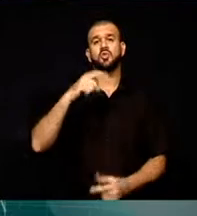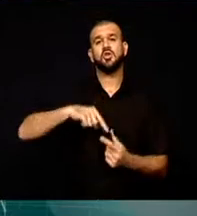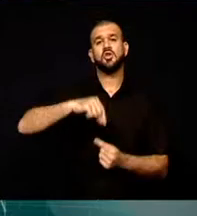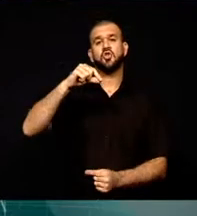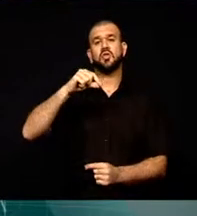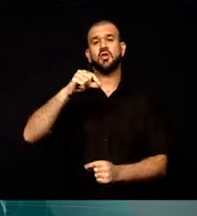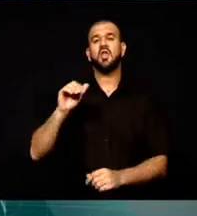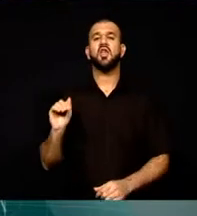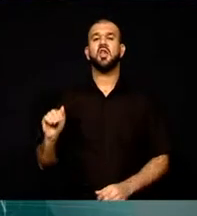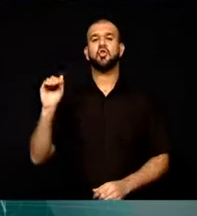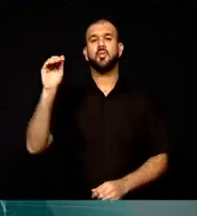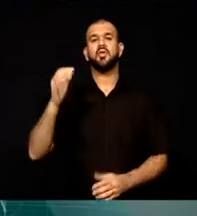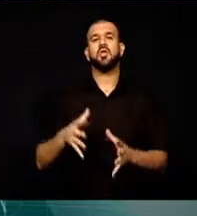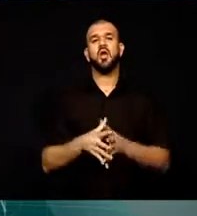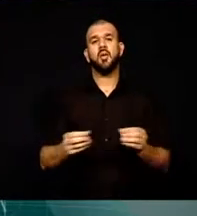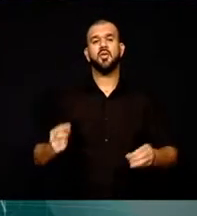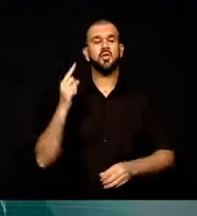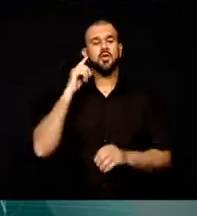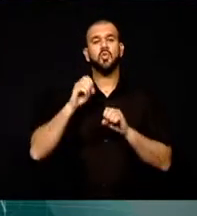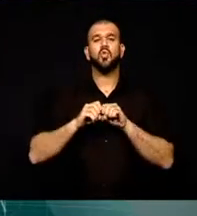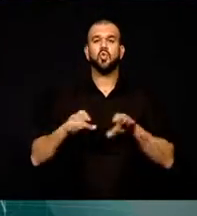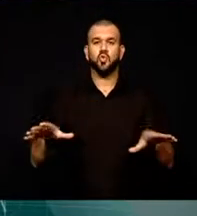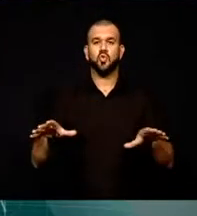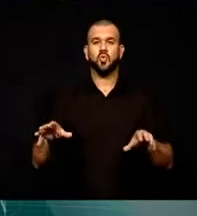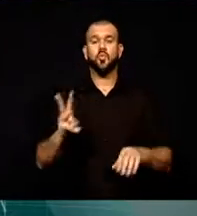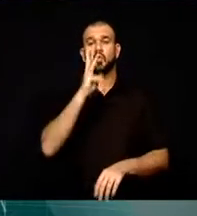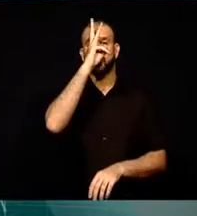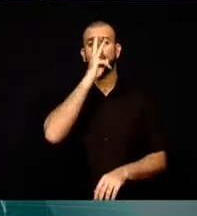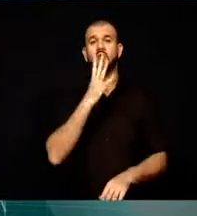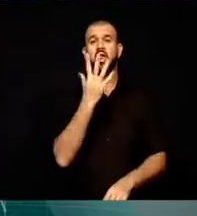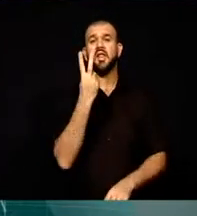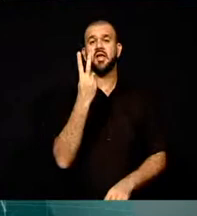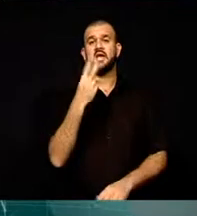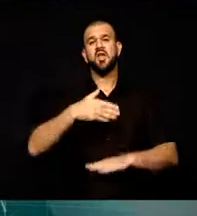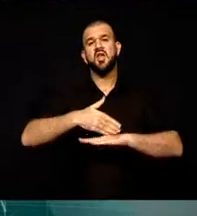129 kişinin yaşamını yitirdiğini duyurdu.